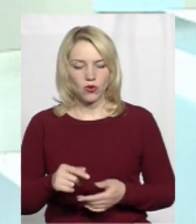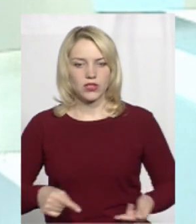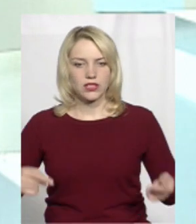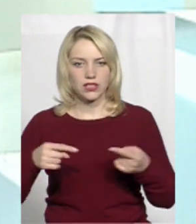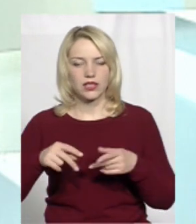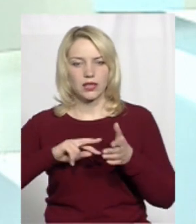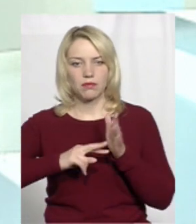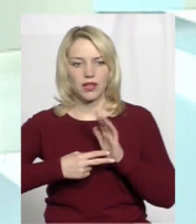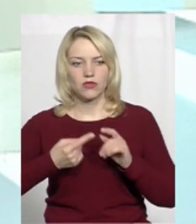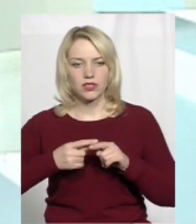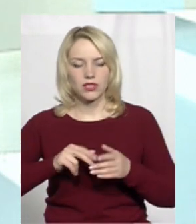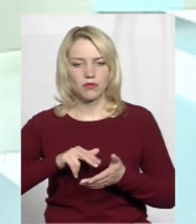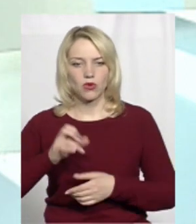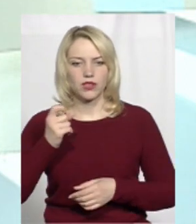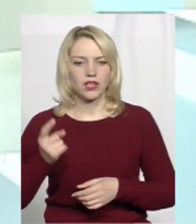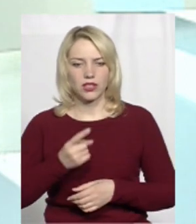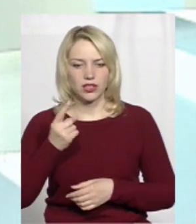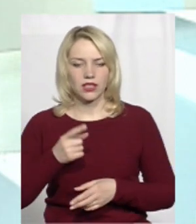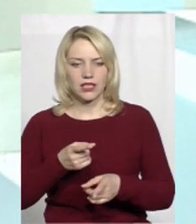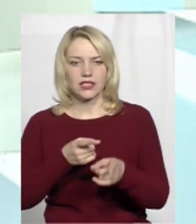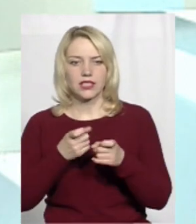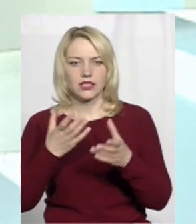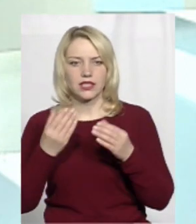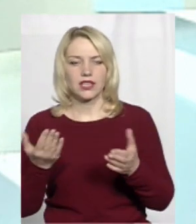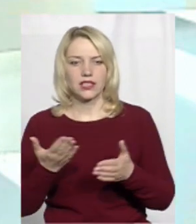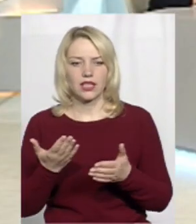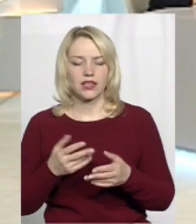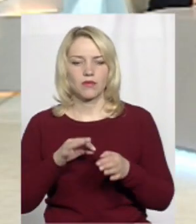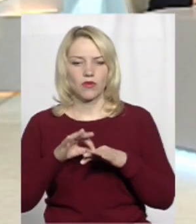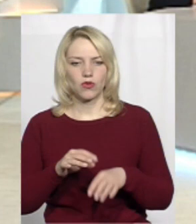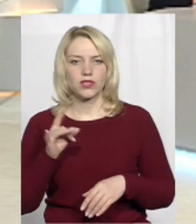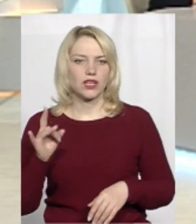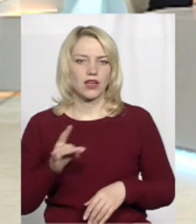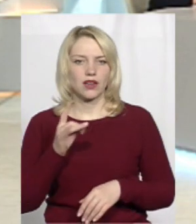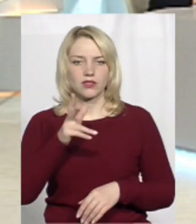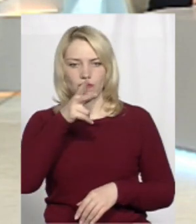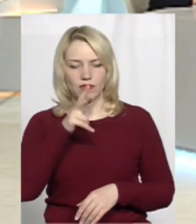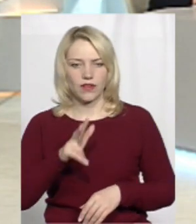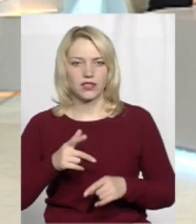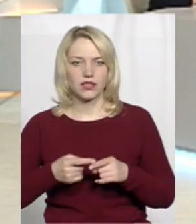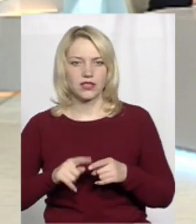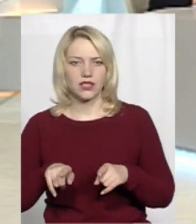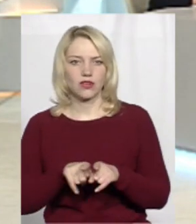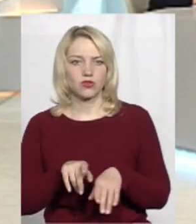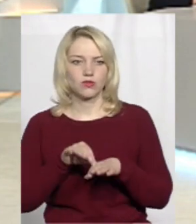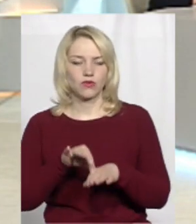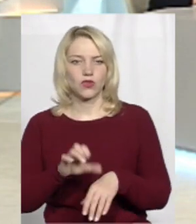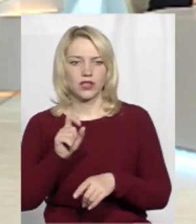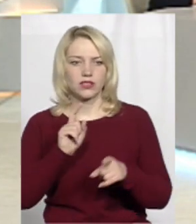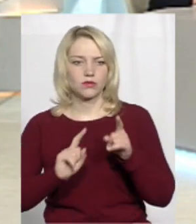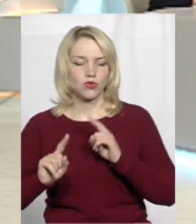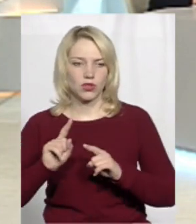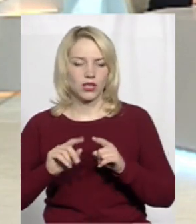на єдиному стрілецькому дні, які проходять один раз в квартал, це проходять також на